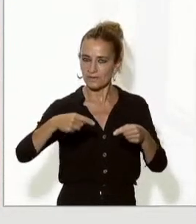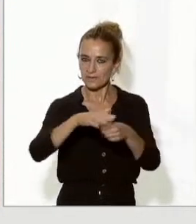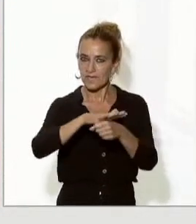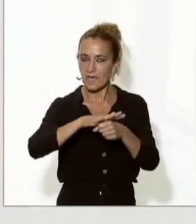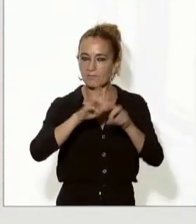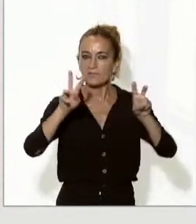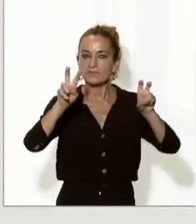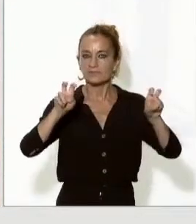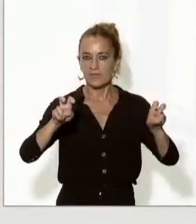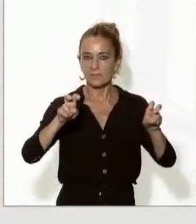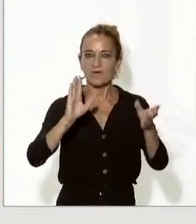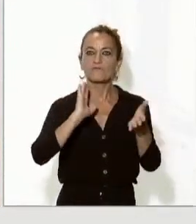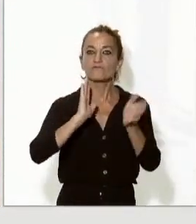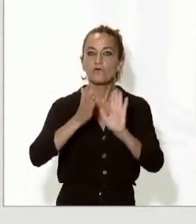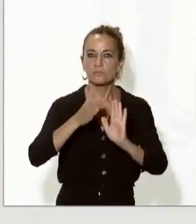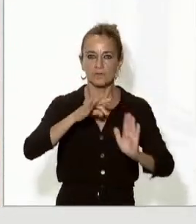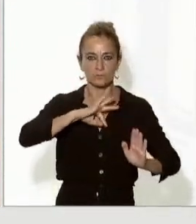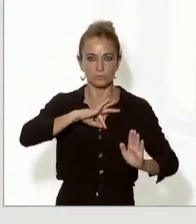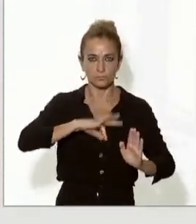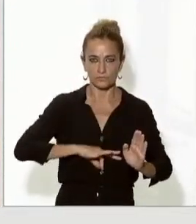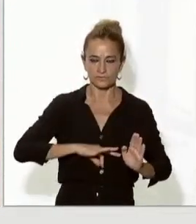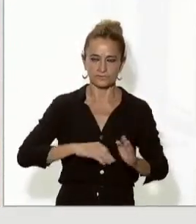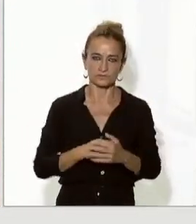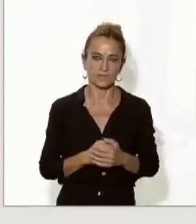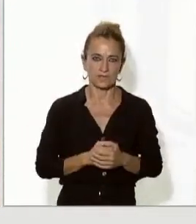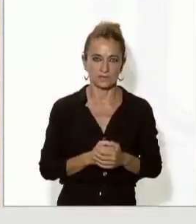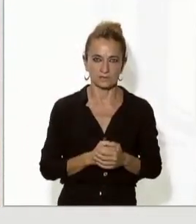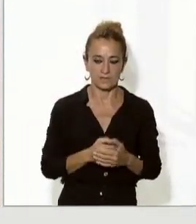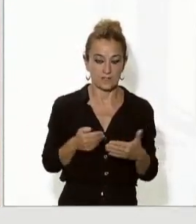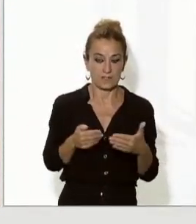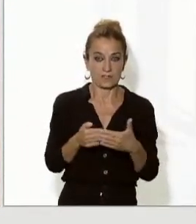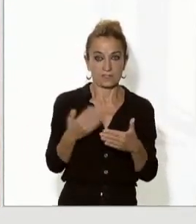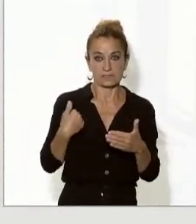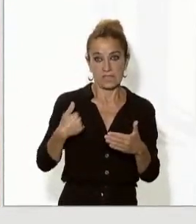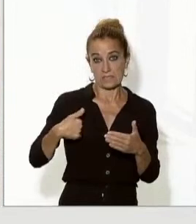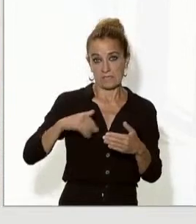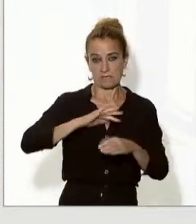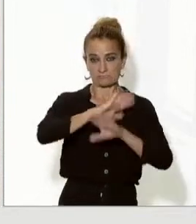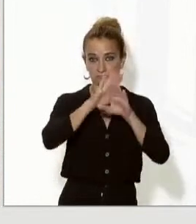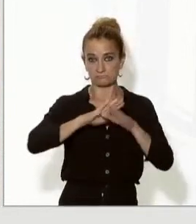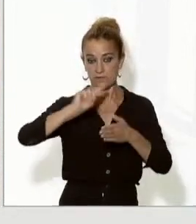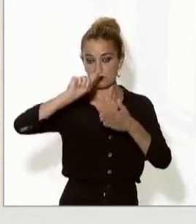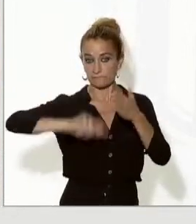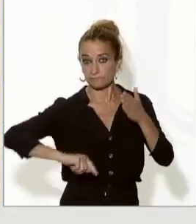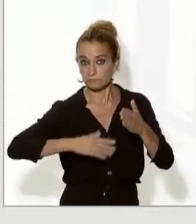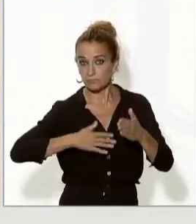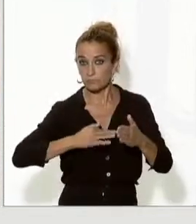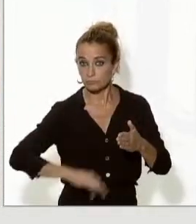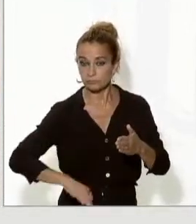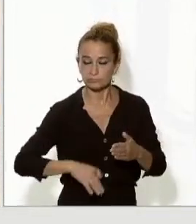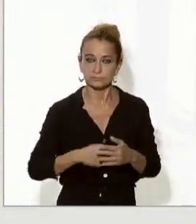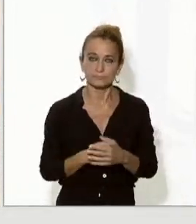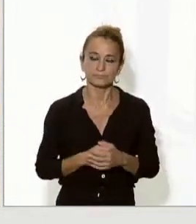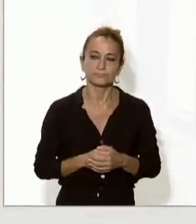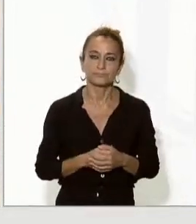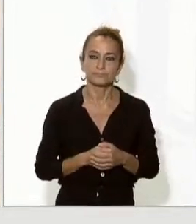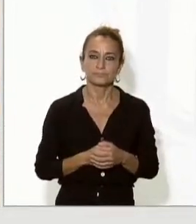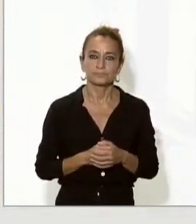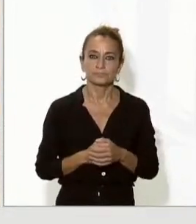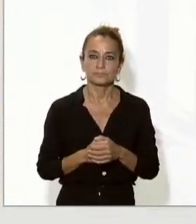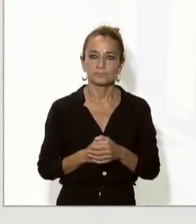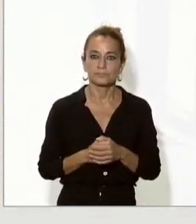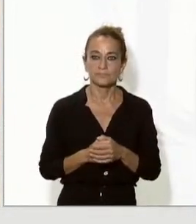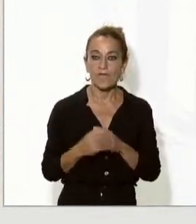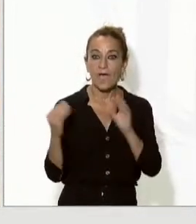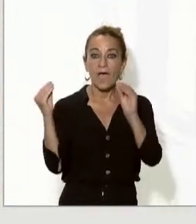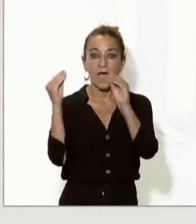formació professional, que ja està gairebé llest per ser signat. I també tenim acords que fa alguns anys que